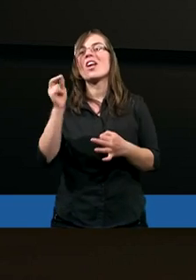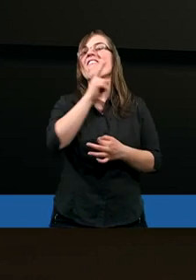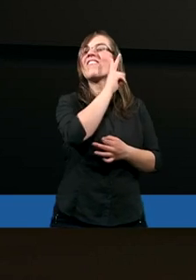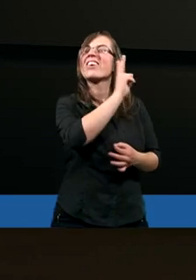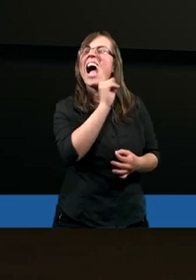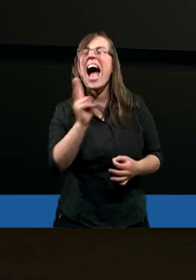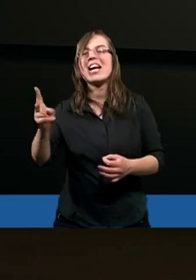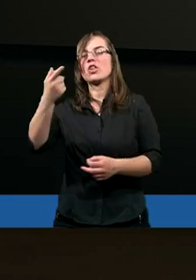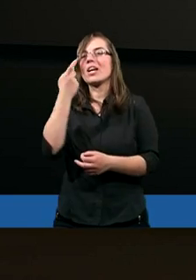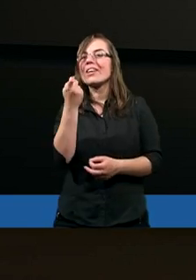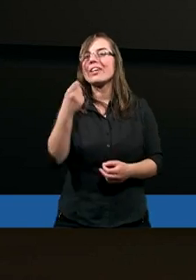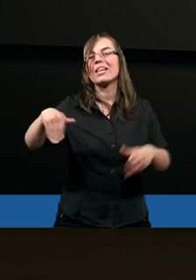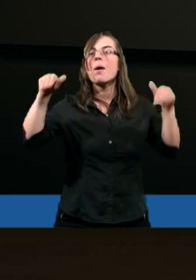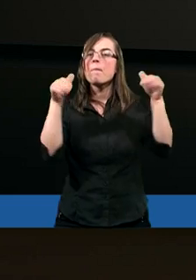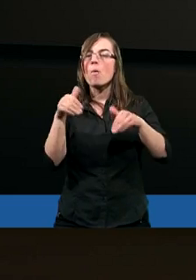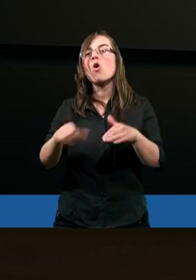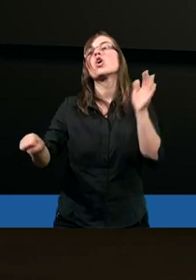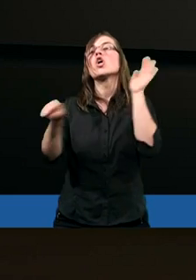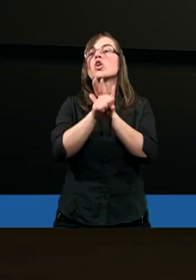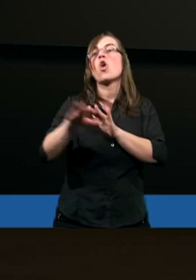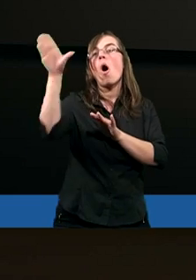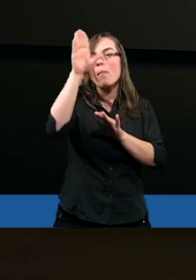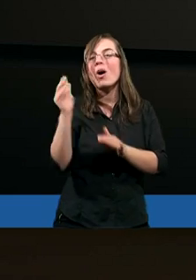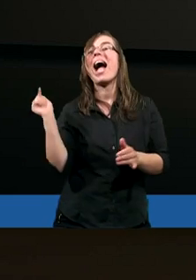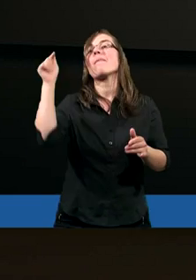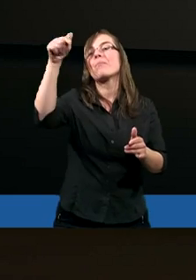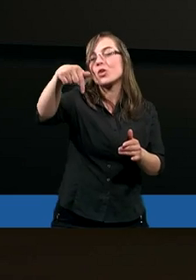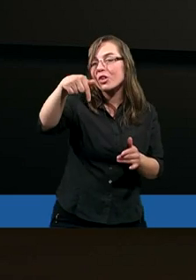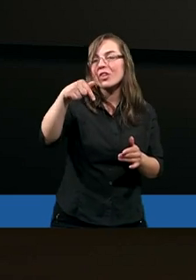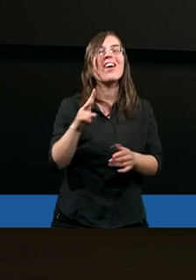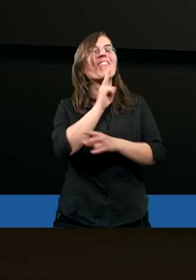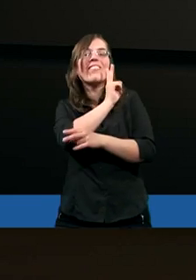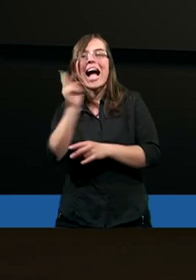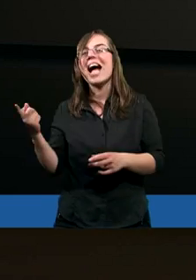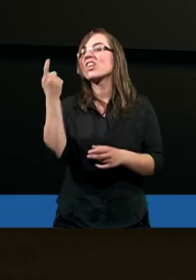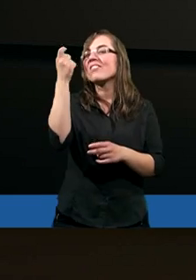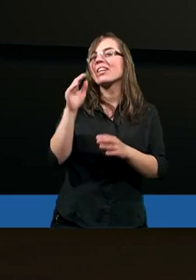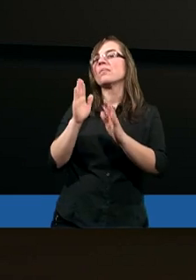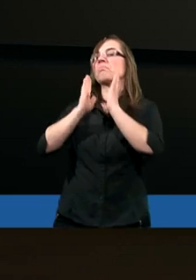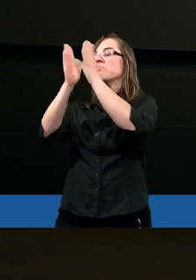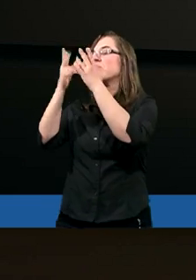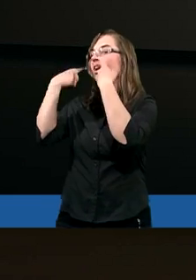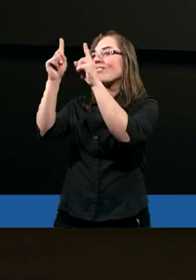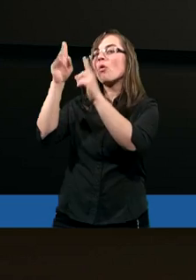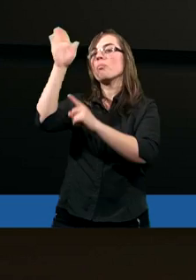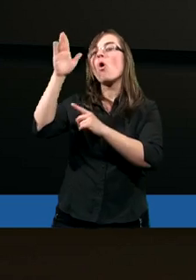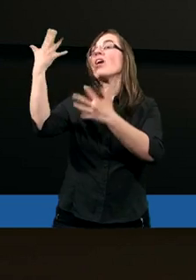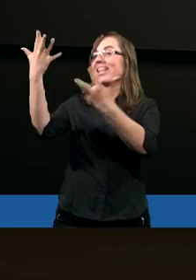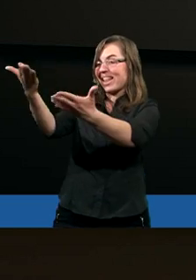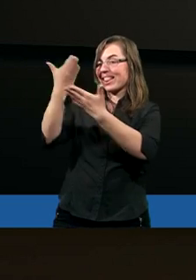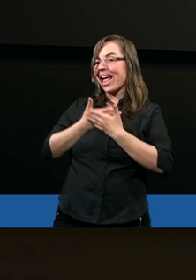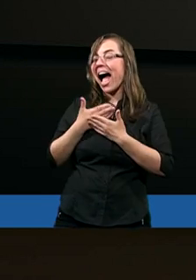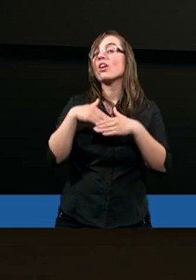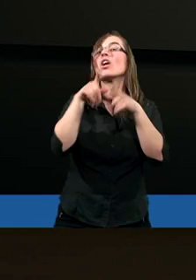każdej chwili możesz do Boga przyjść. W każdej chwili On chce ci dać